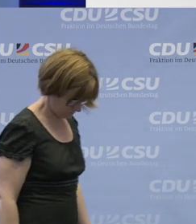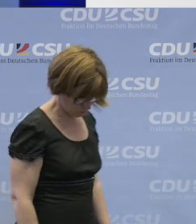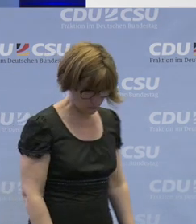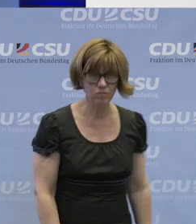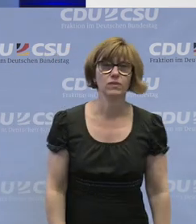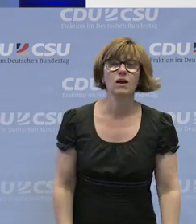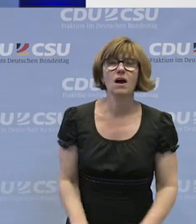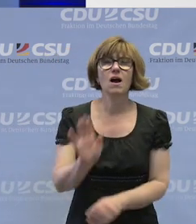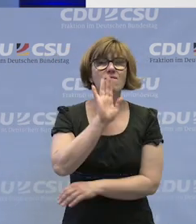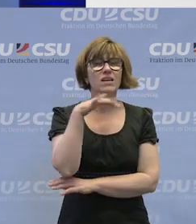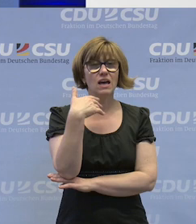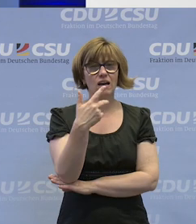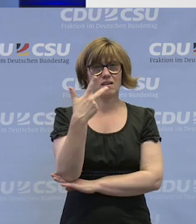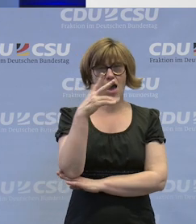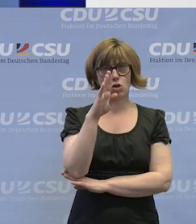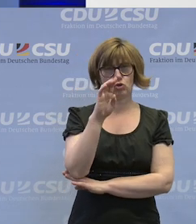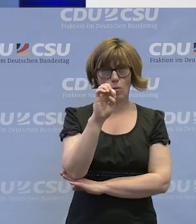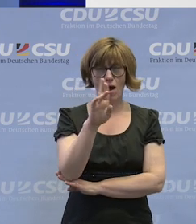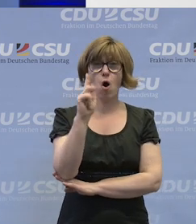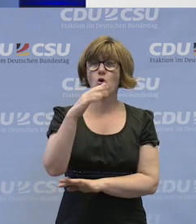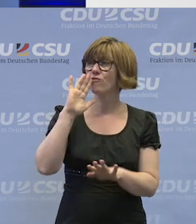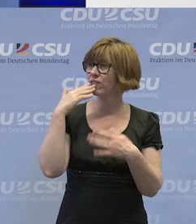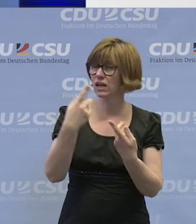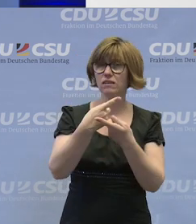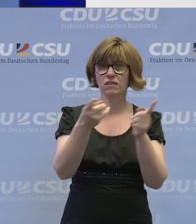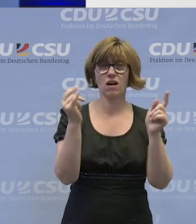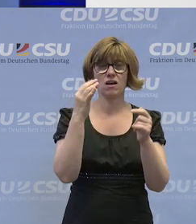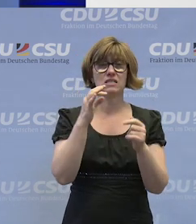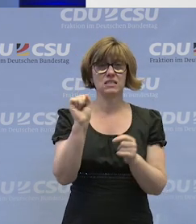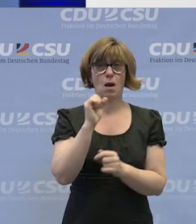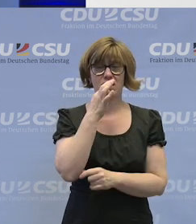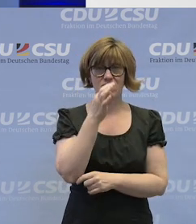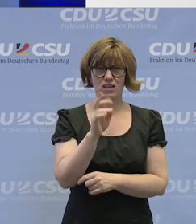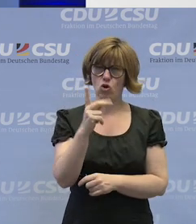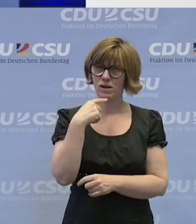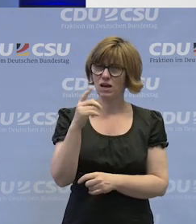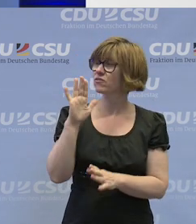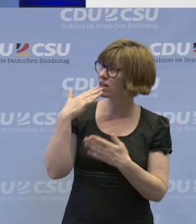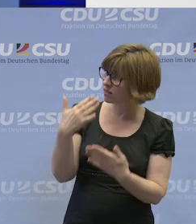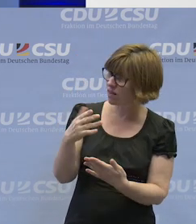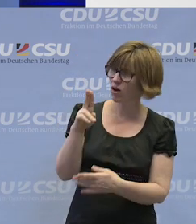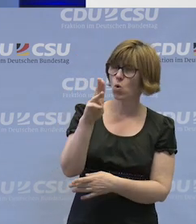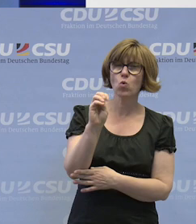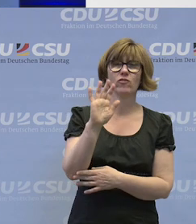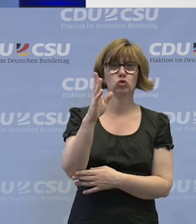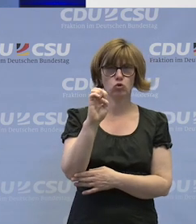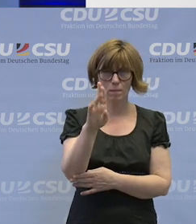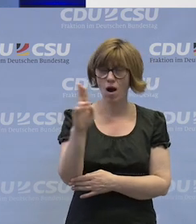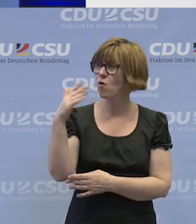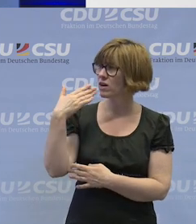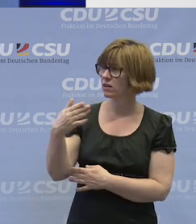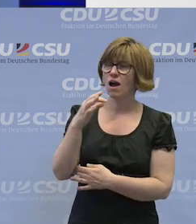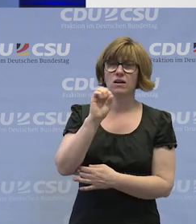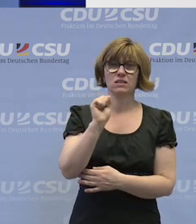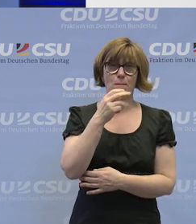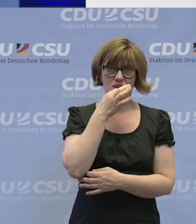Uwe Schummer, herzlichen Dank und auch vielen Dank an